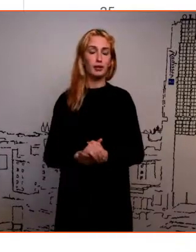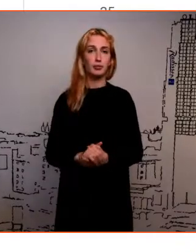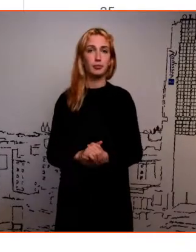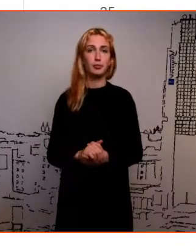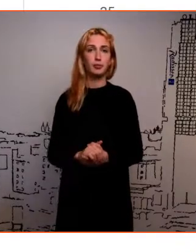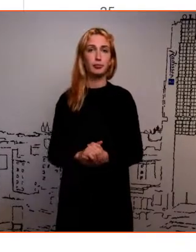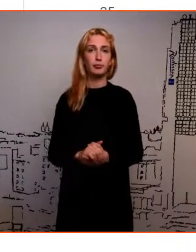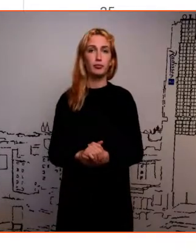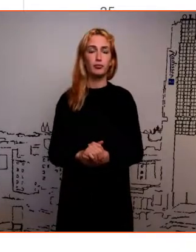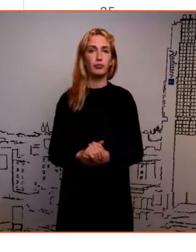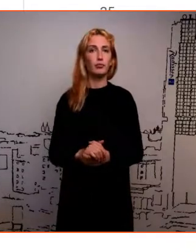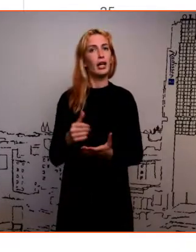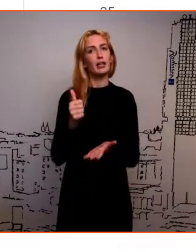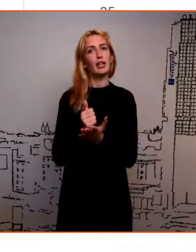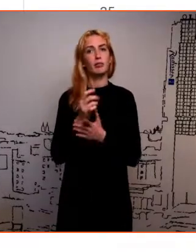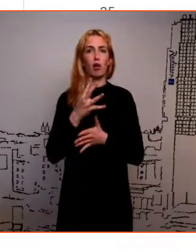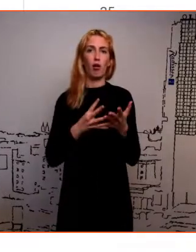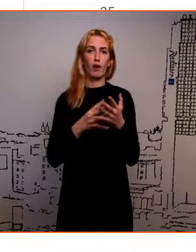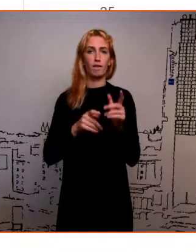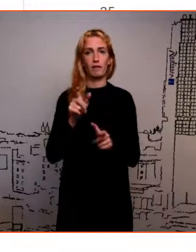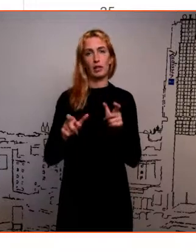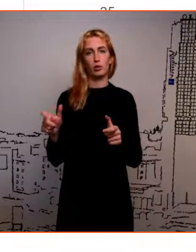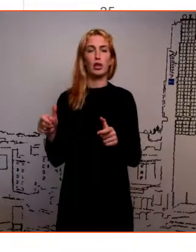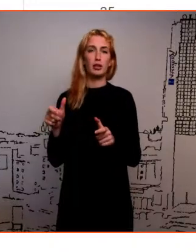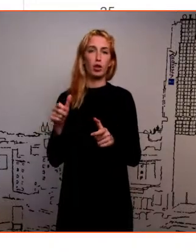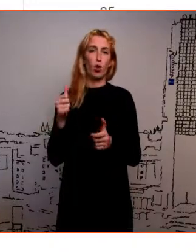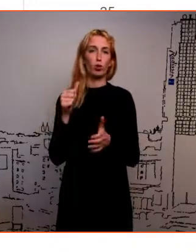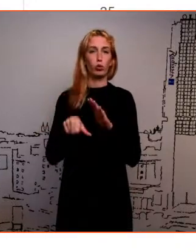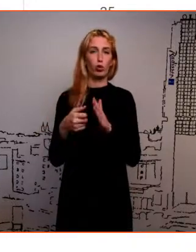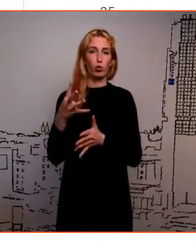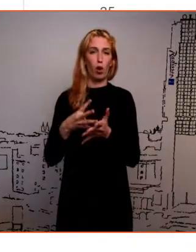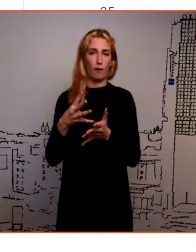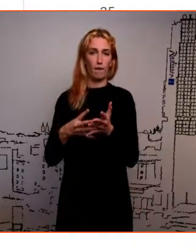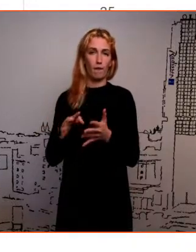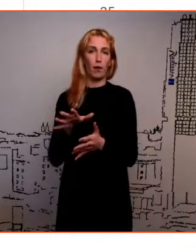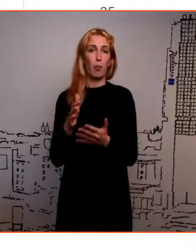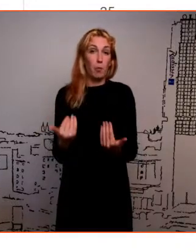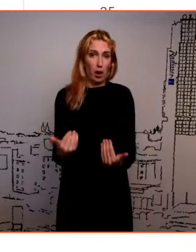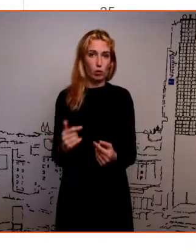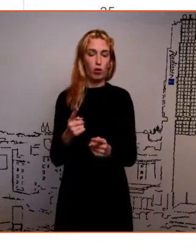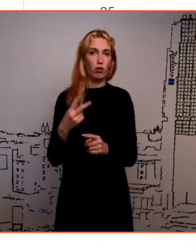selline keskmine arvinimesi praegu töötuna arvel, aga kaksas tagasi see nii ei olnud.